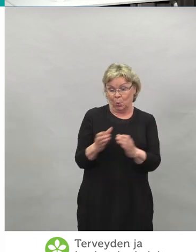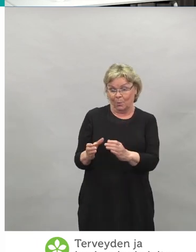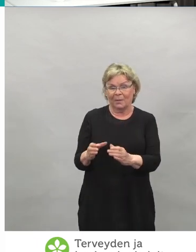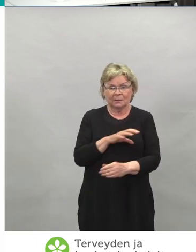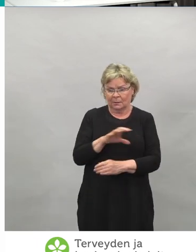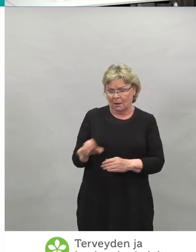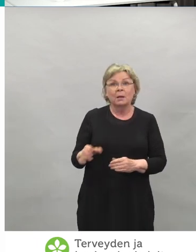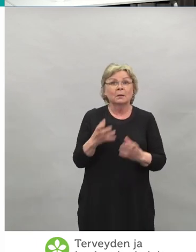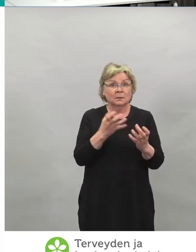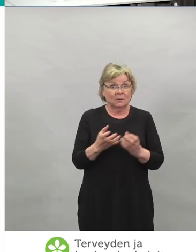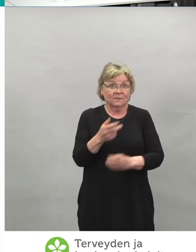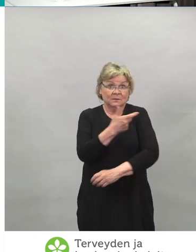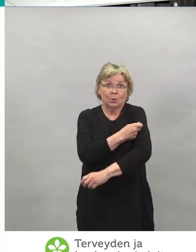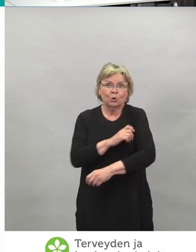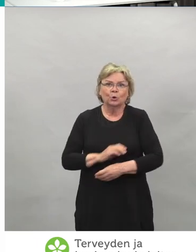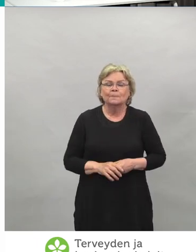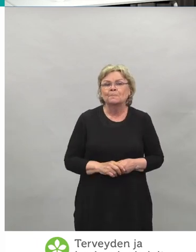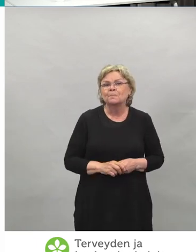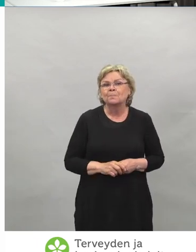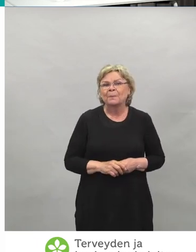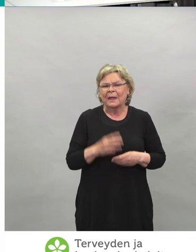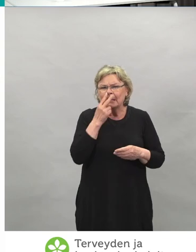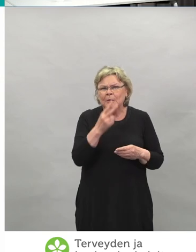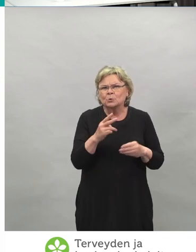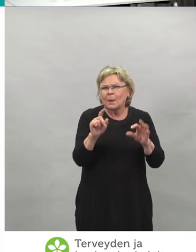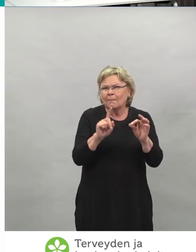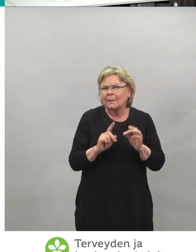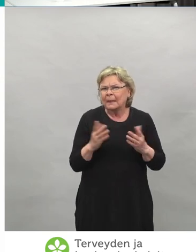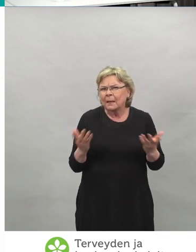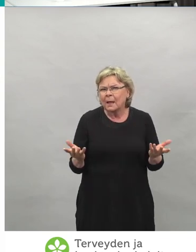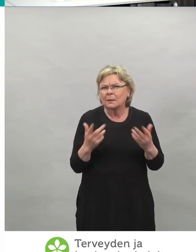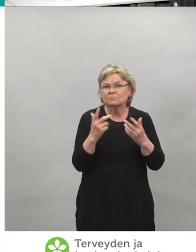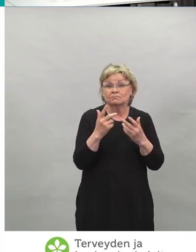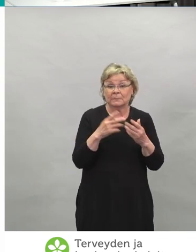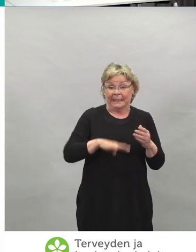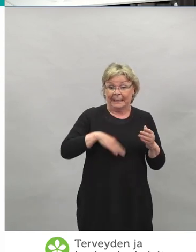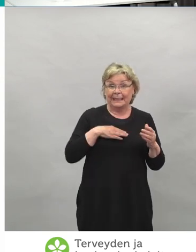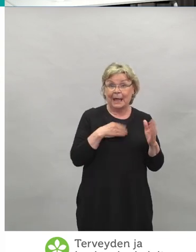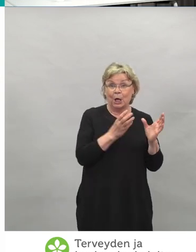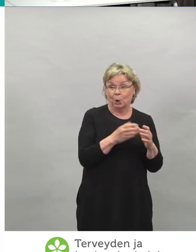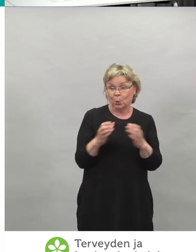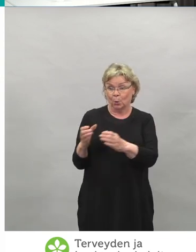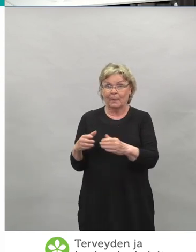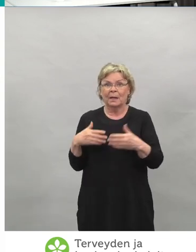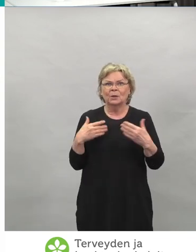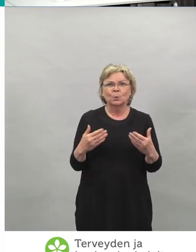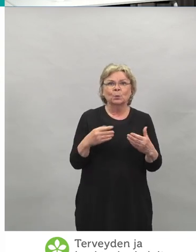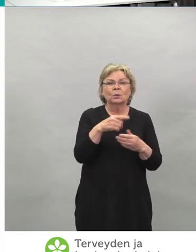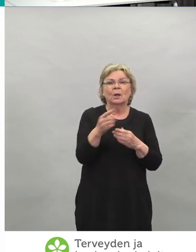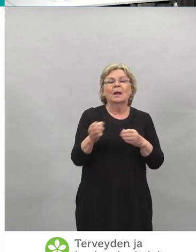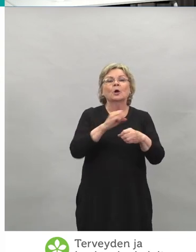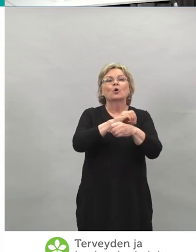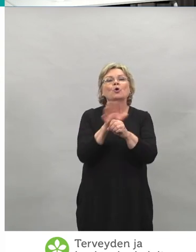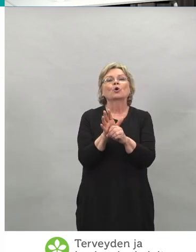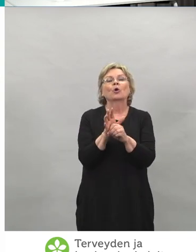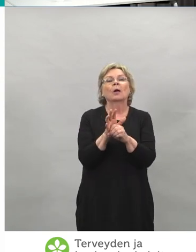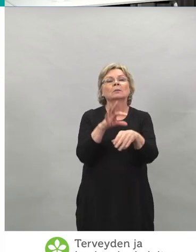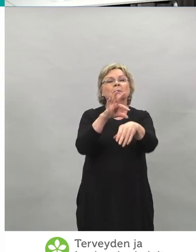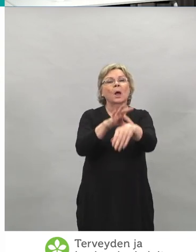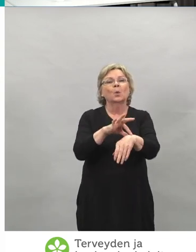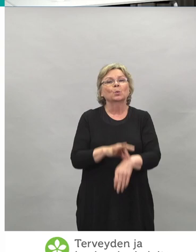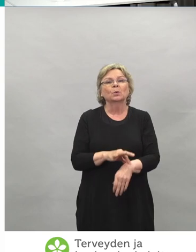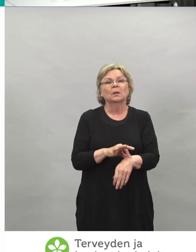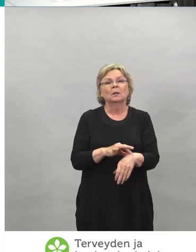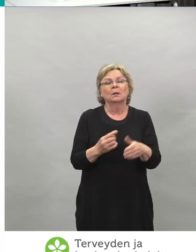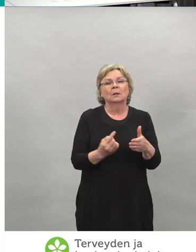vain kuvaaja siitä, että missä ikäryhmissä vaikka nyt tautitapaukset ovat laskeneet, tai niiden määrä on laskenut, niin tuolla